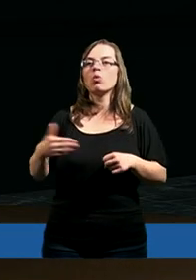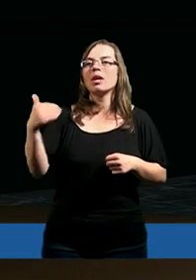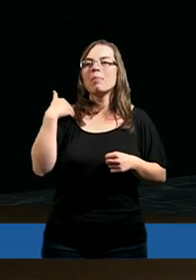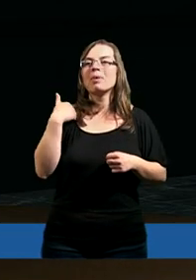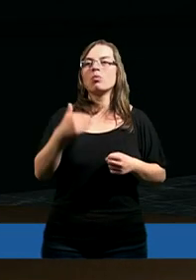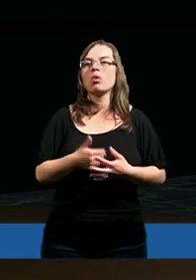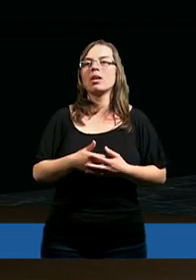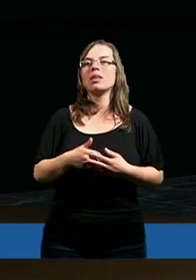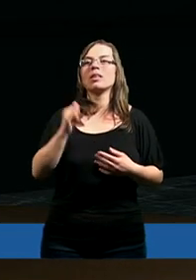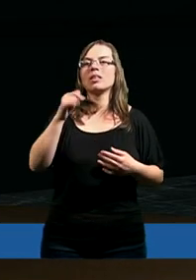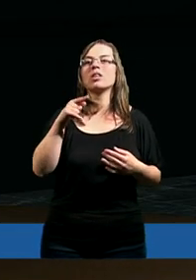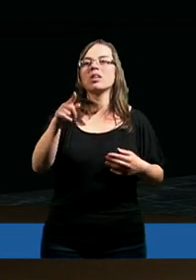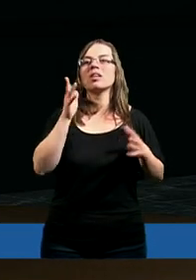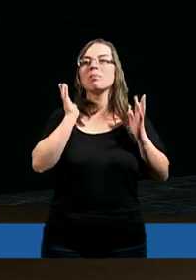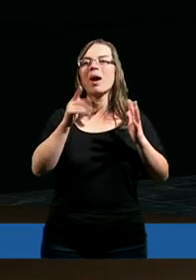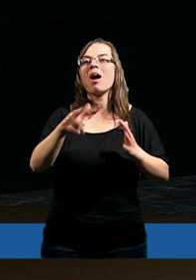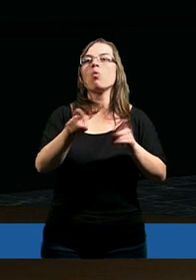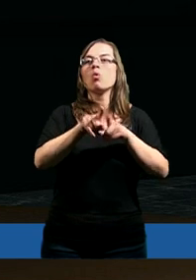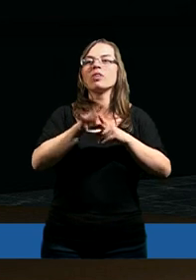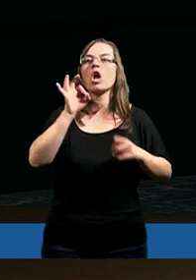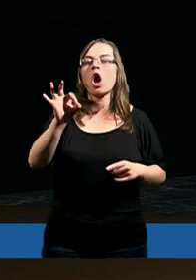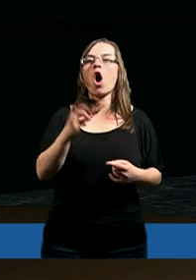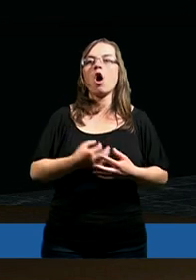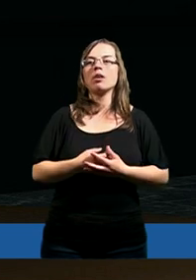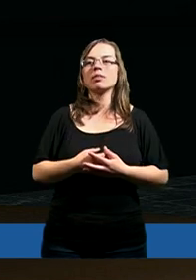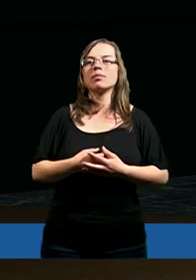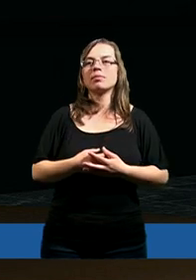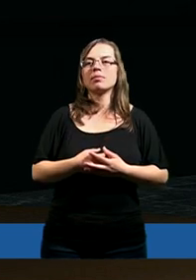był, ale czy dbał o również